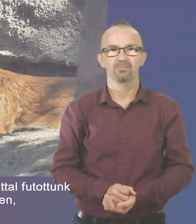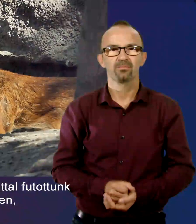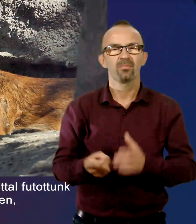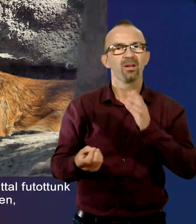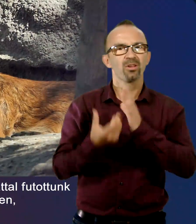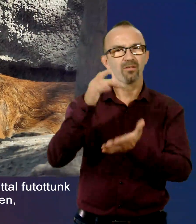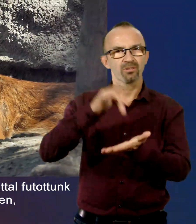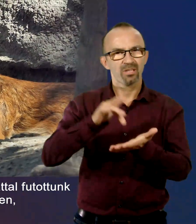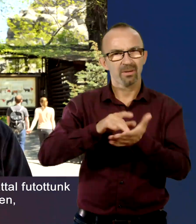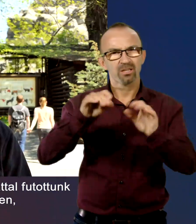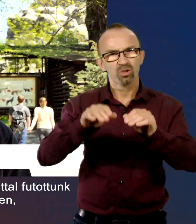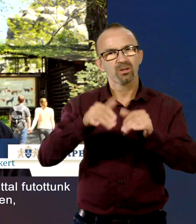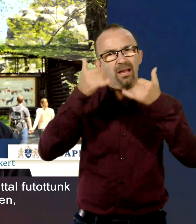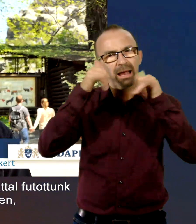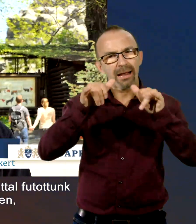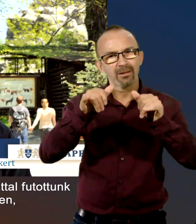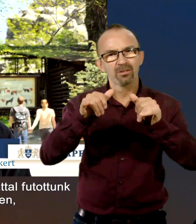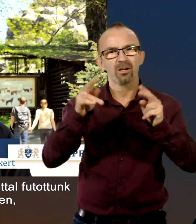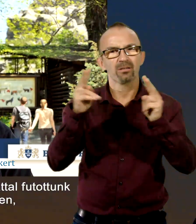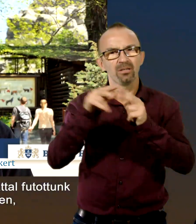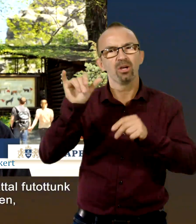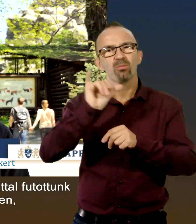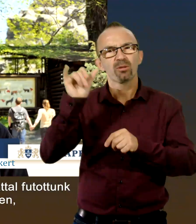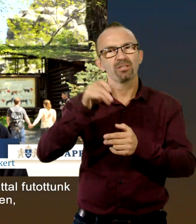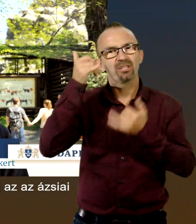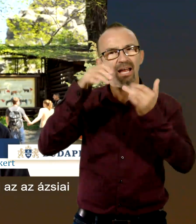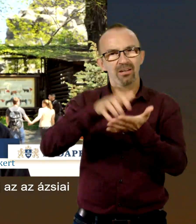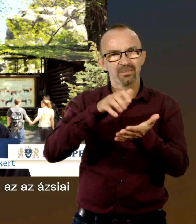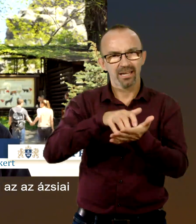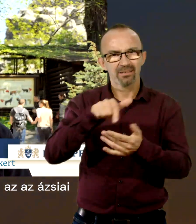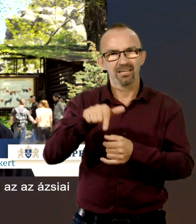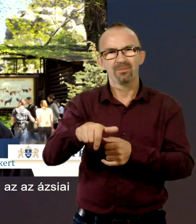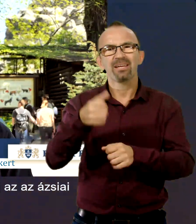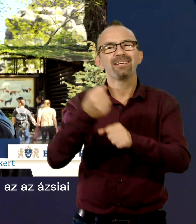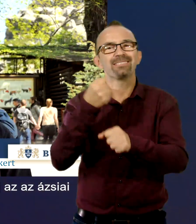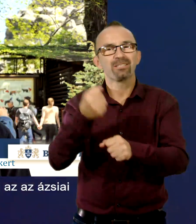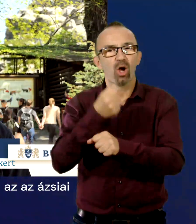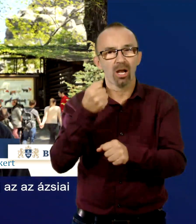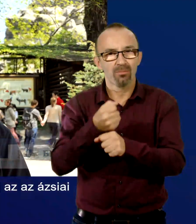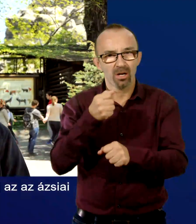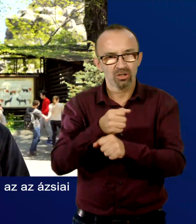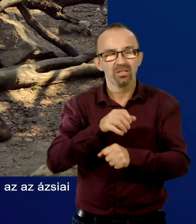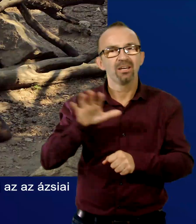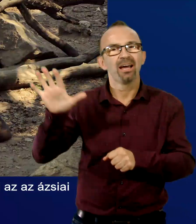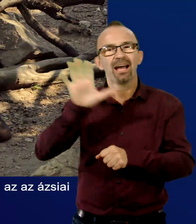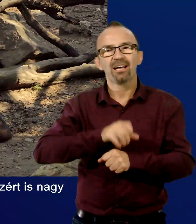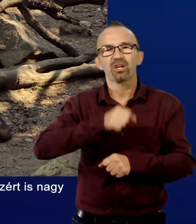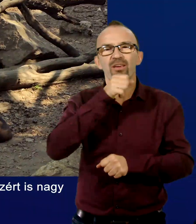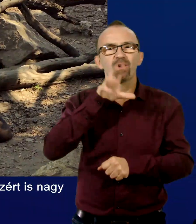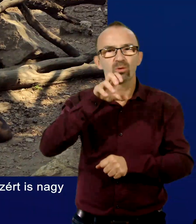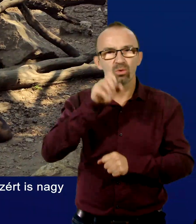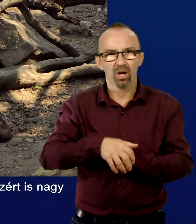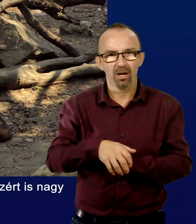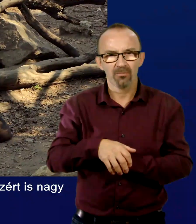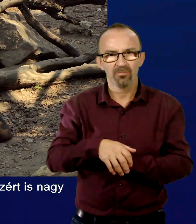A tavasz közepének nagyon sok kisállattal futottuk neki itt a budapesti állatkérben, és hát ezek közül az egyik izgalmas faj az az ázsiai vadkutya.